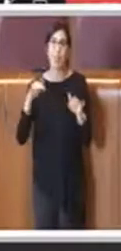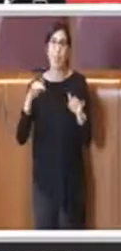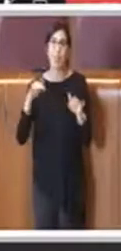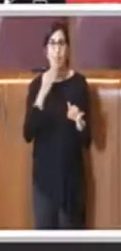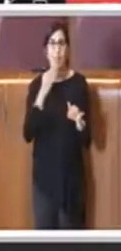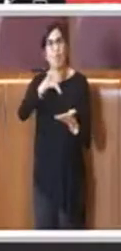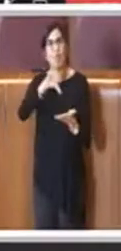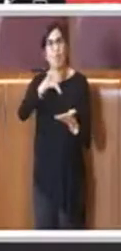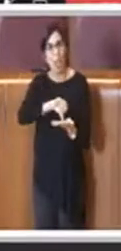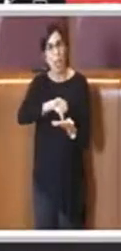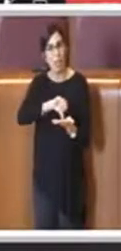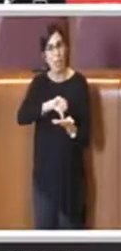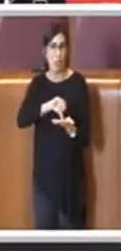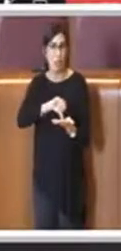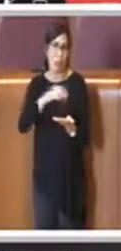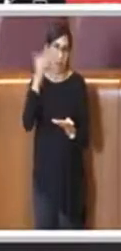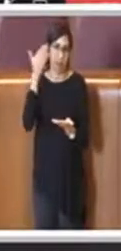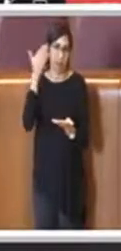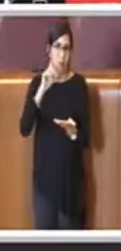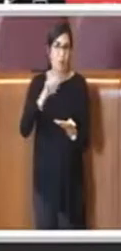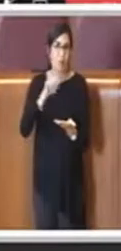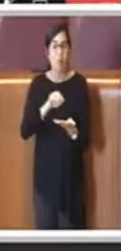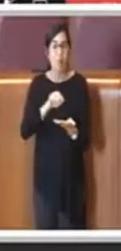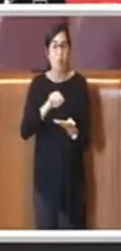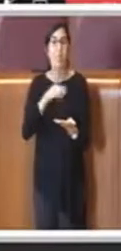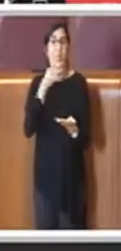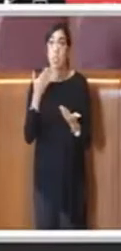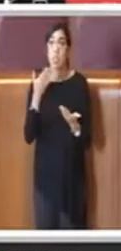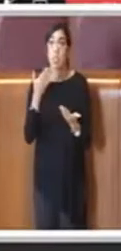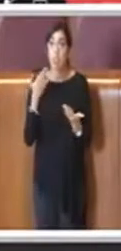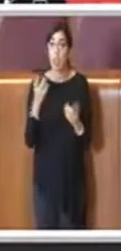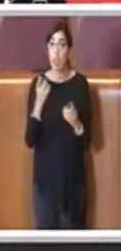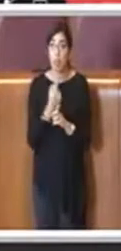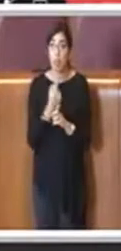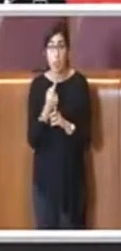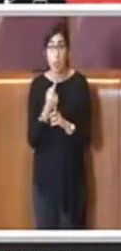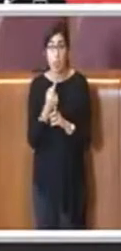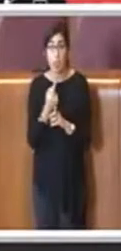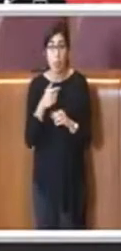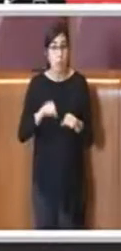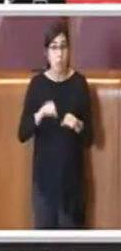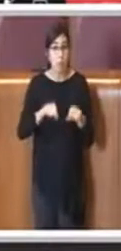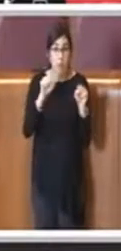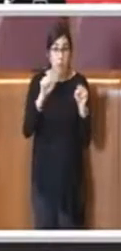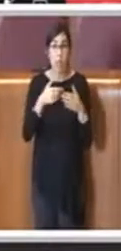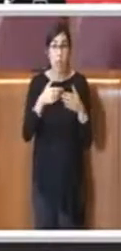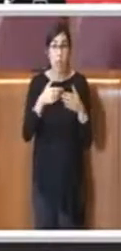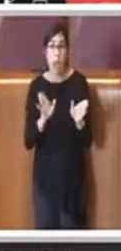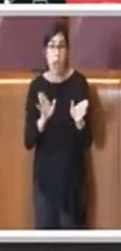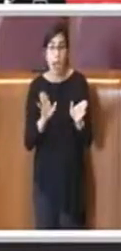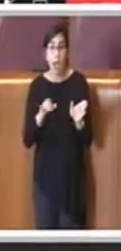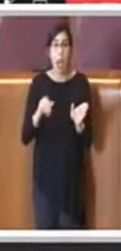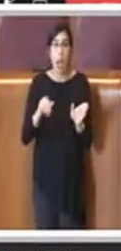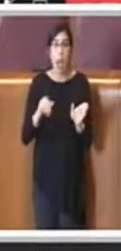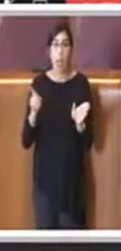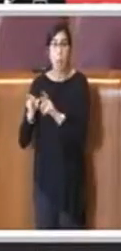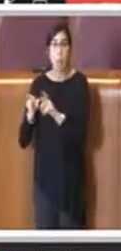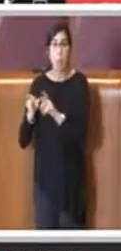quindi banalmente dovremmo far aprire magari i locali con poi nessuna